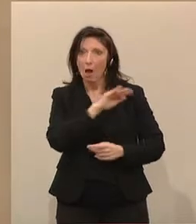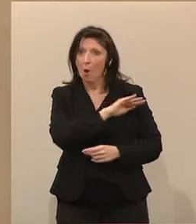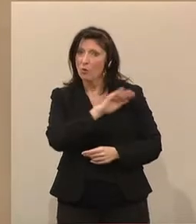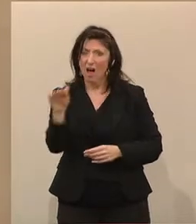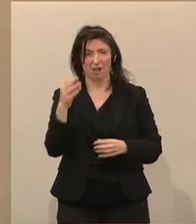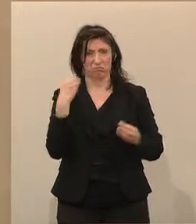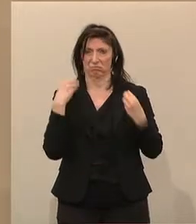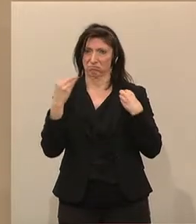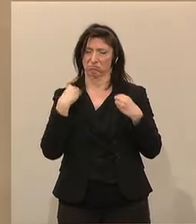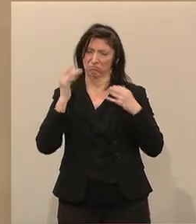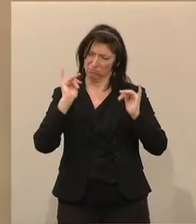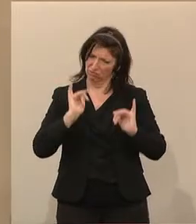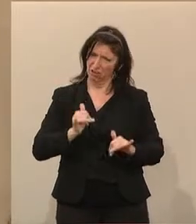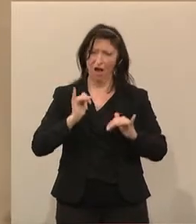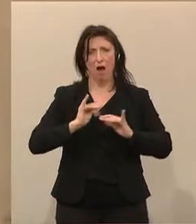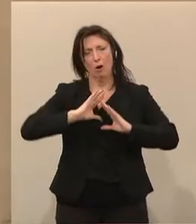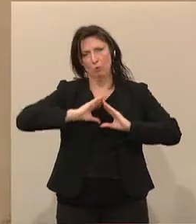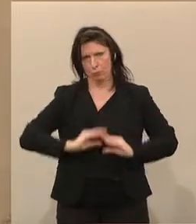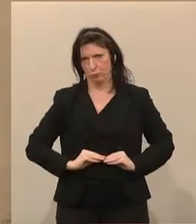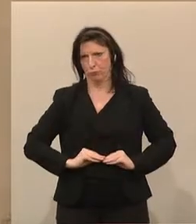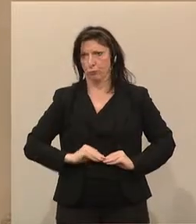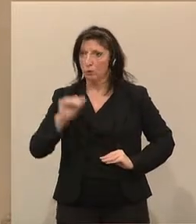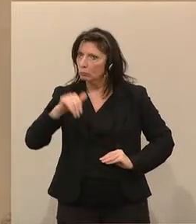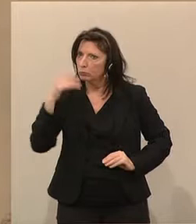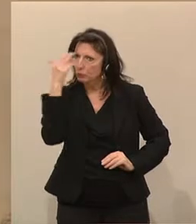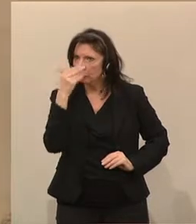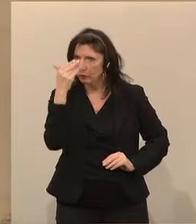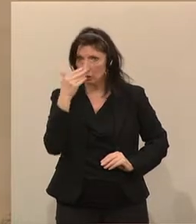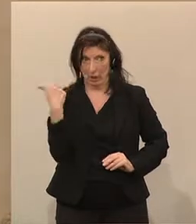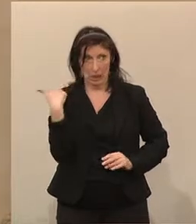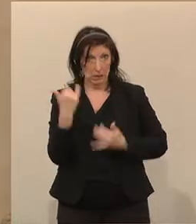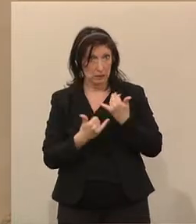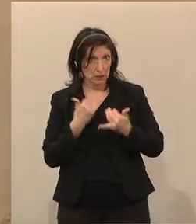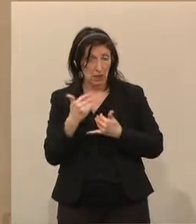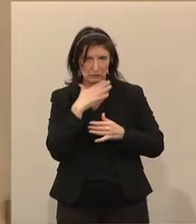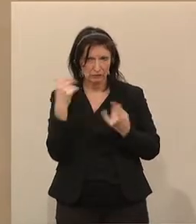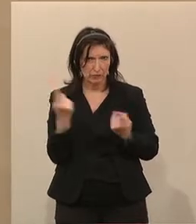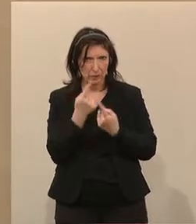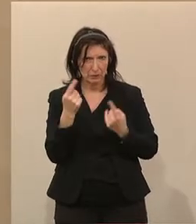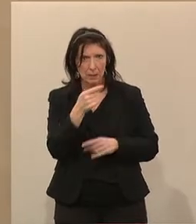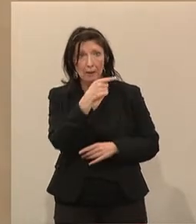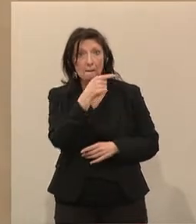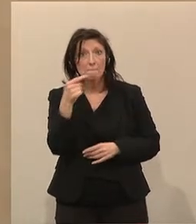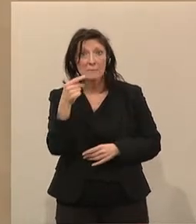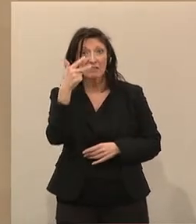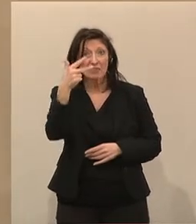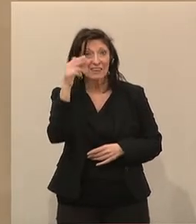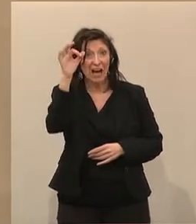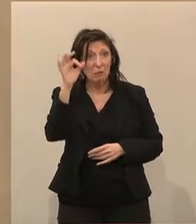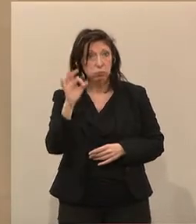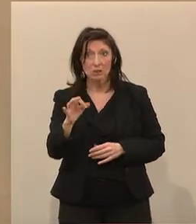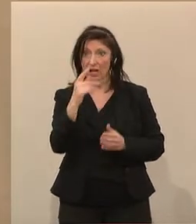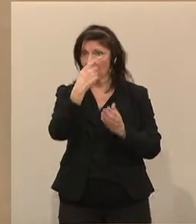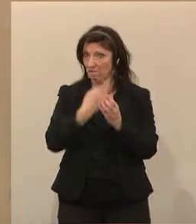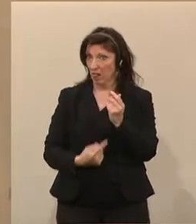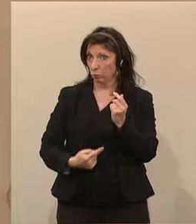kundgetan. Man kann sich also das so vorstellen, dass viele Betriebe in den letzten Jahren minus drei Prozent Verlust ausgewiesen haben in ihrer